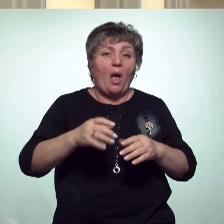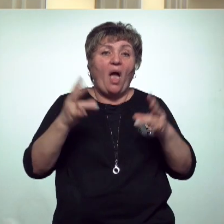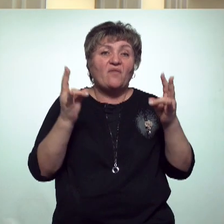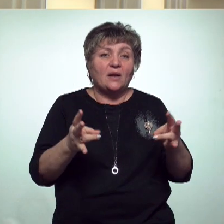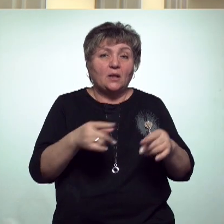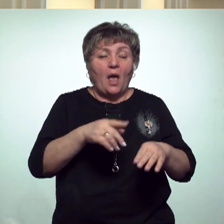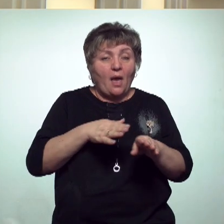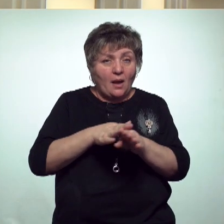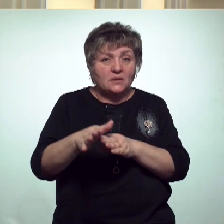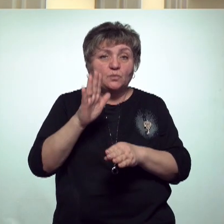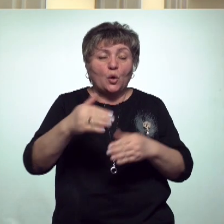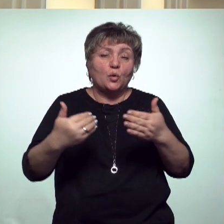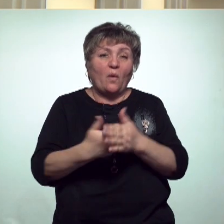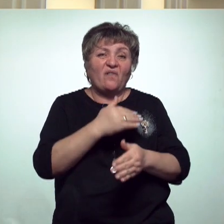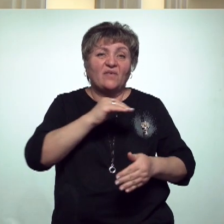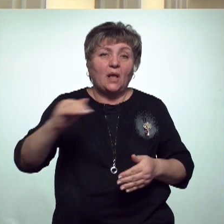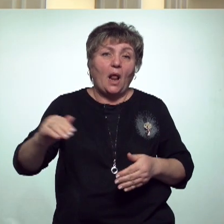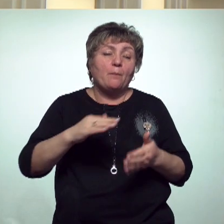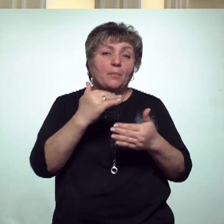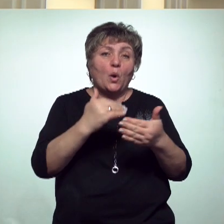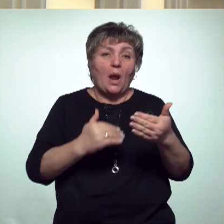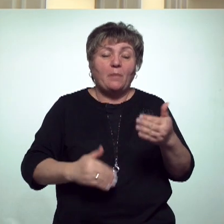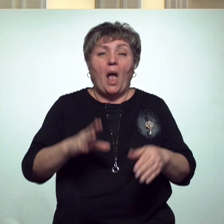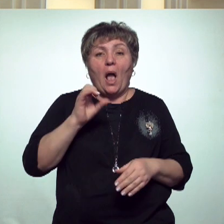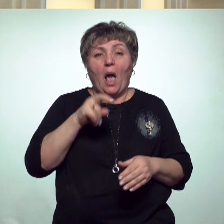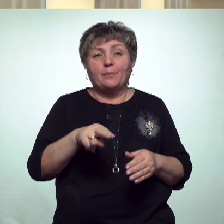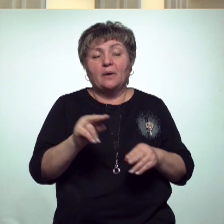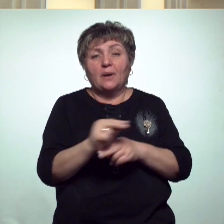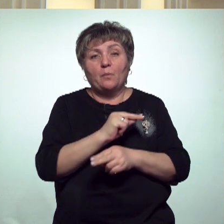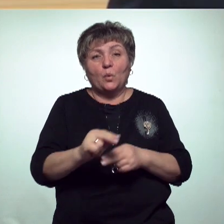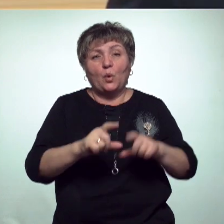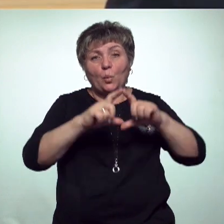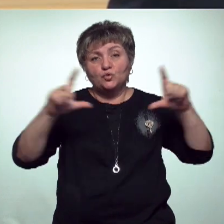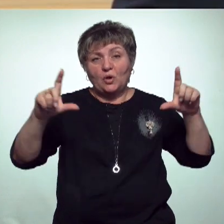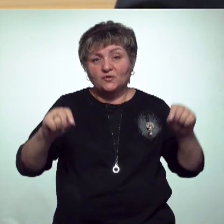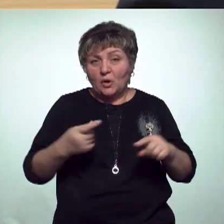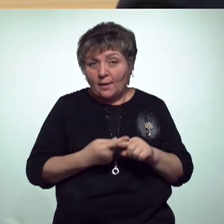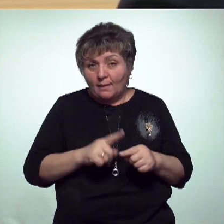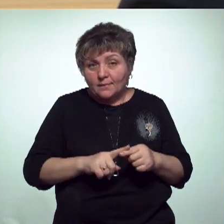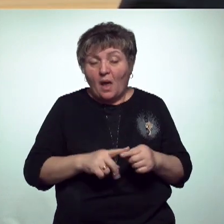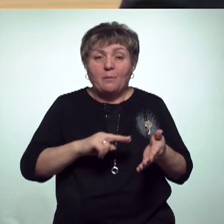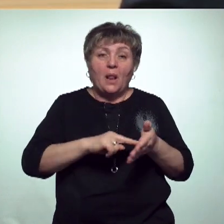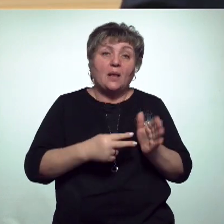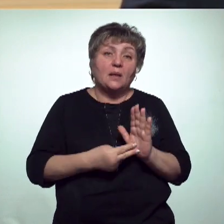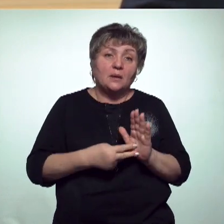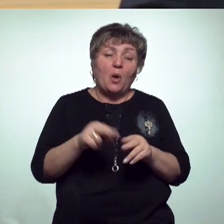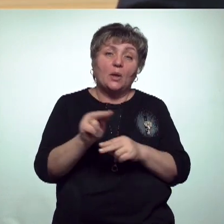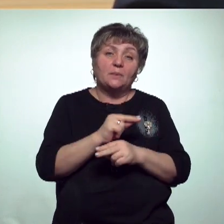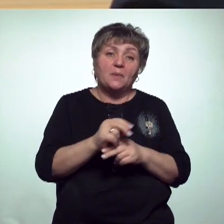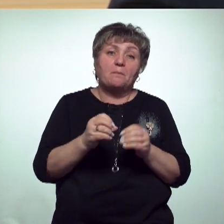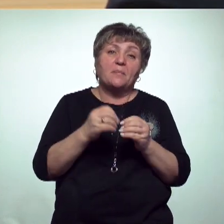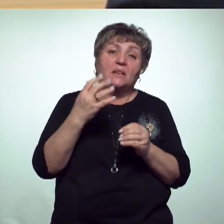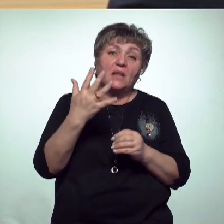начнется реализация новой федеральной программы по капремонту образовательных учреждений. Мы планируем отремонтировать